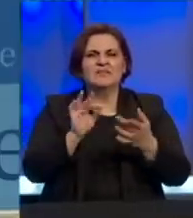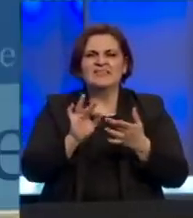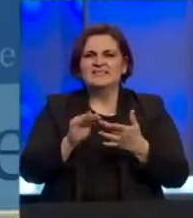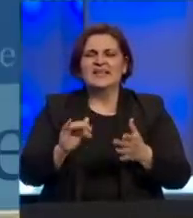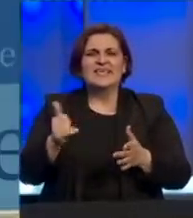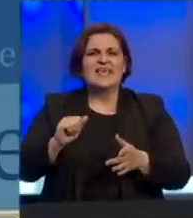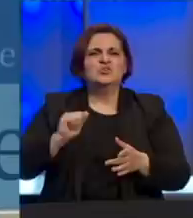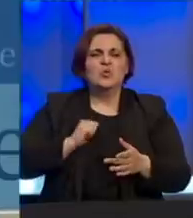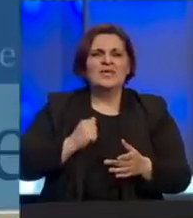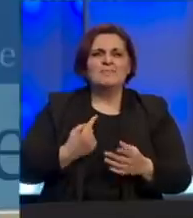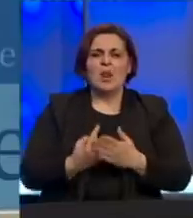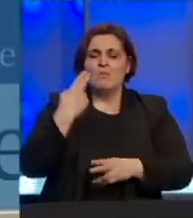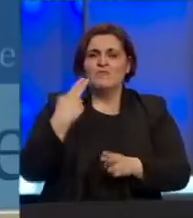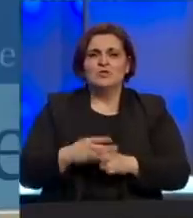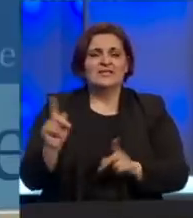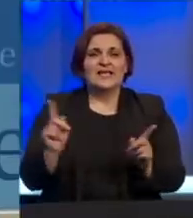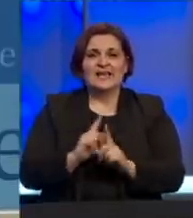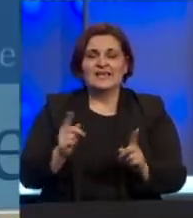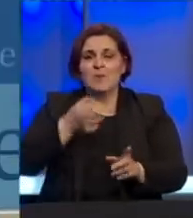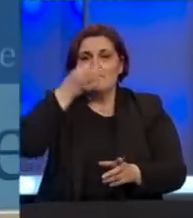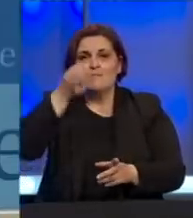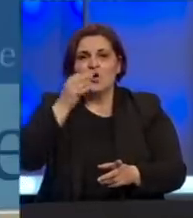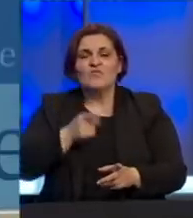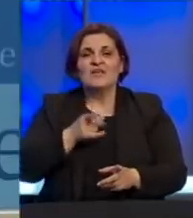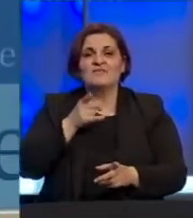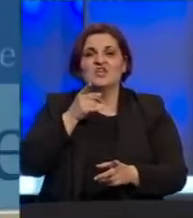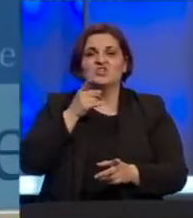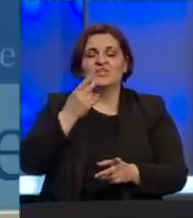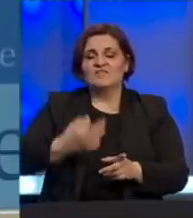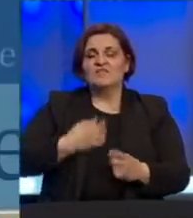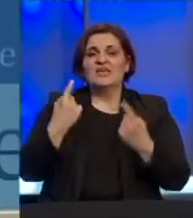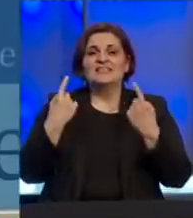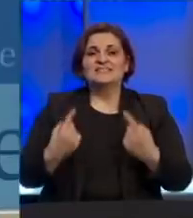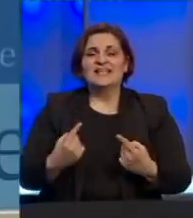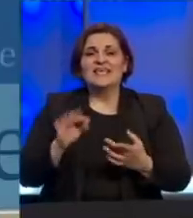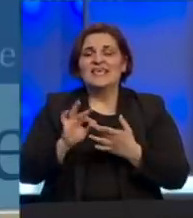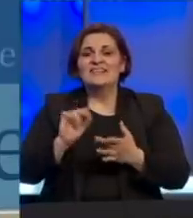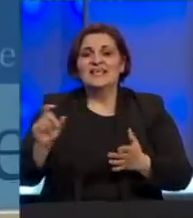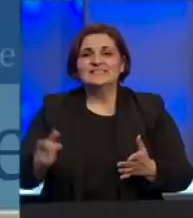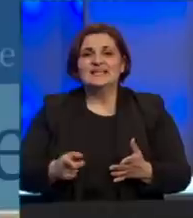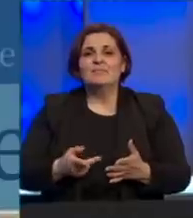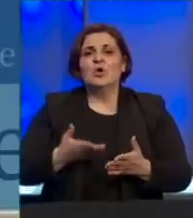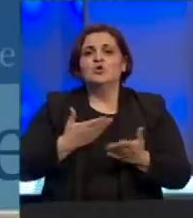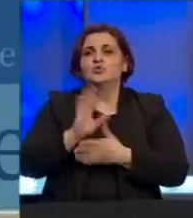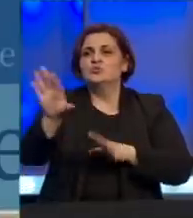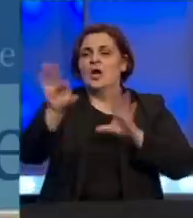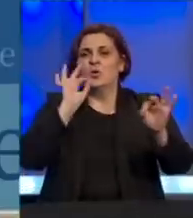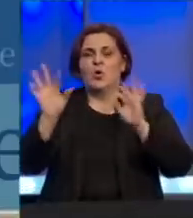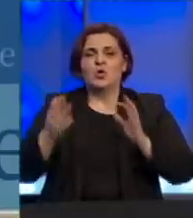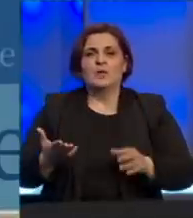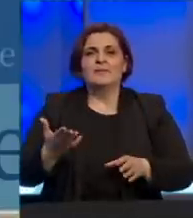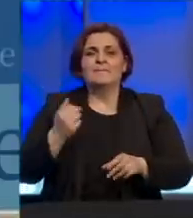na to da li su imali simptome ili ne. Provjeravat ćemo njihovo zdravstveno stanje i testirati ih metodom slučajnog uzorka.